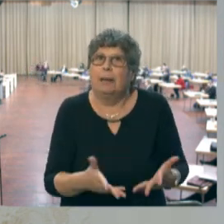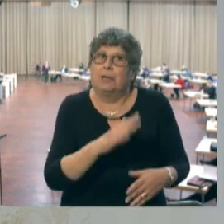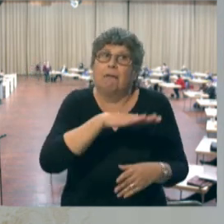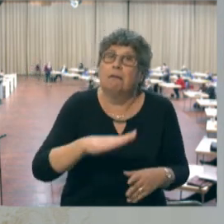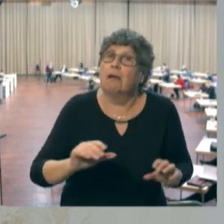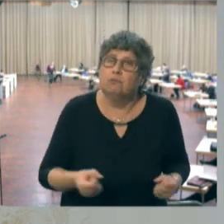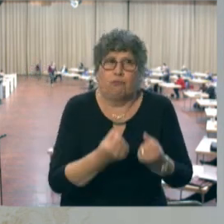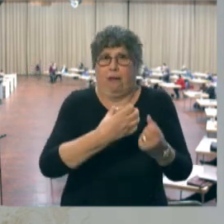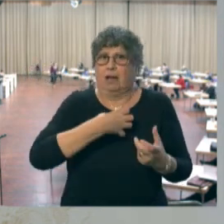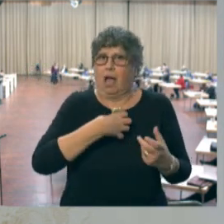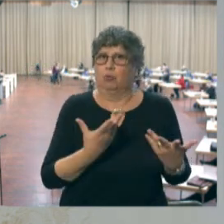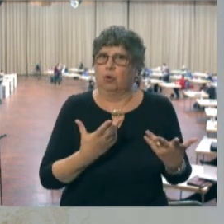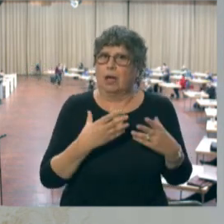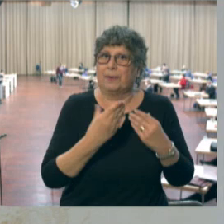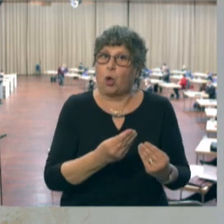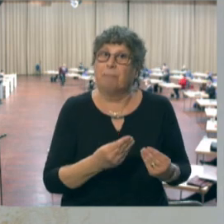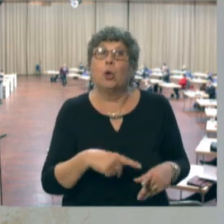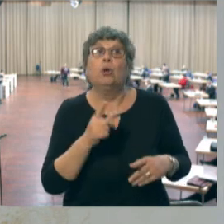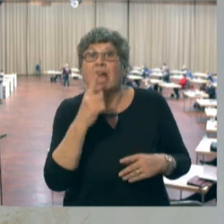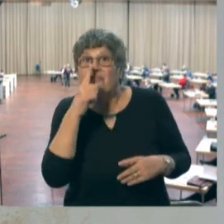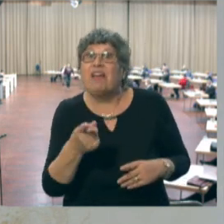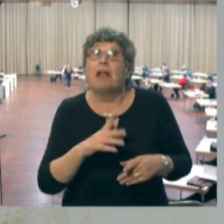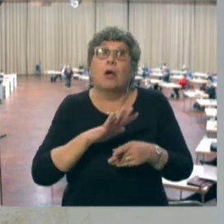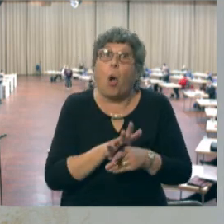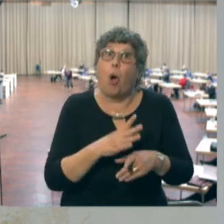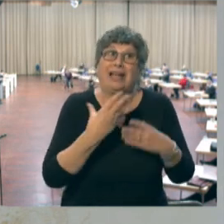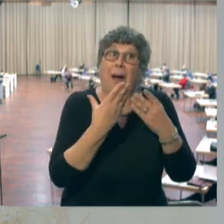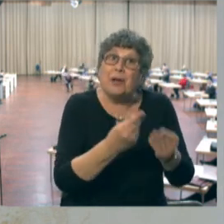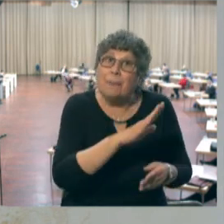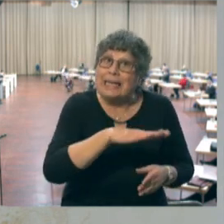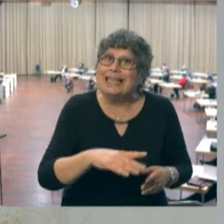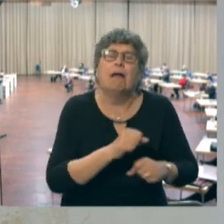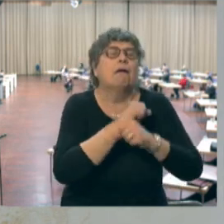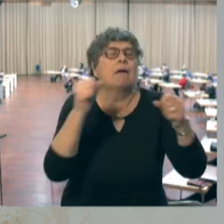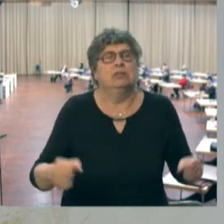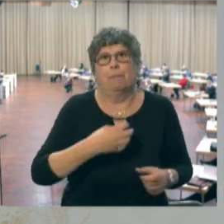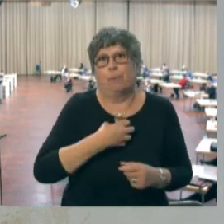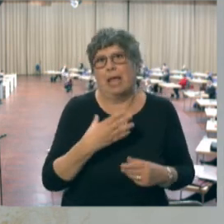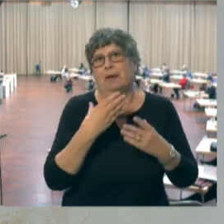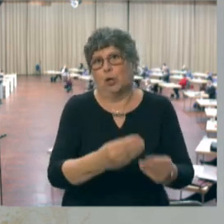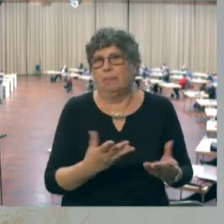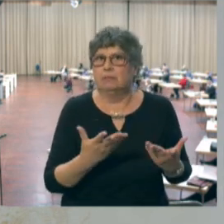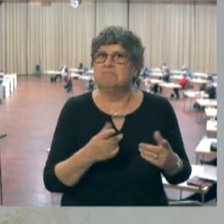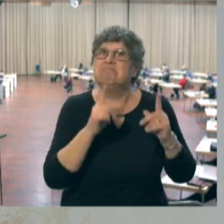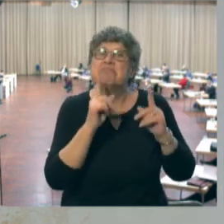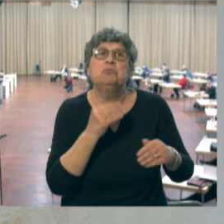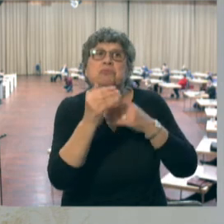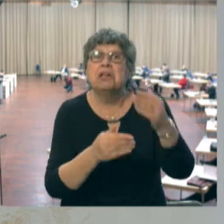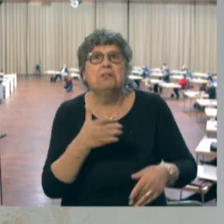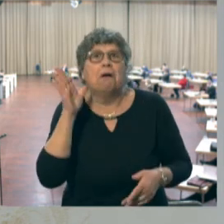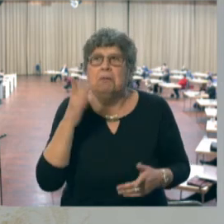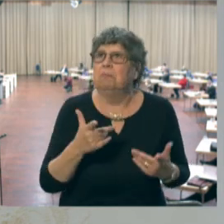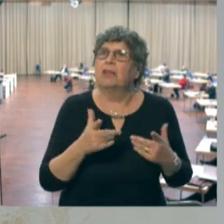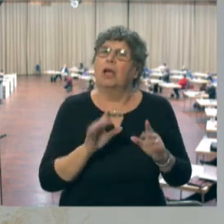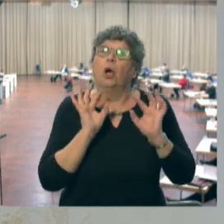Erkrankungen haben und vielleicht, wenn sie Covid haben würden, eben wirklich dann große Probleme bekämen. Dann wurde mitgeteilt, dass eben zum